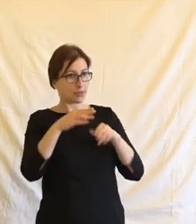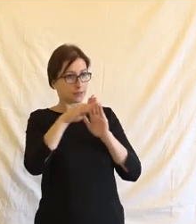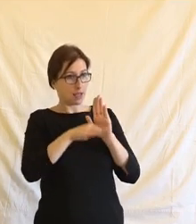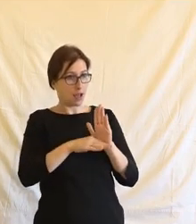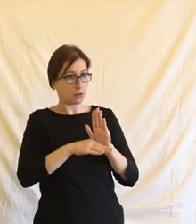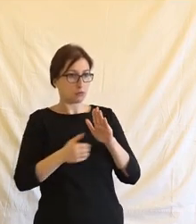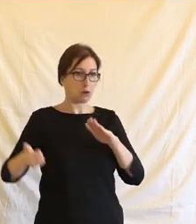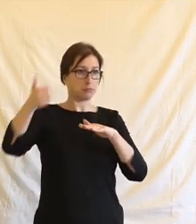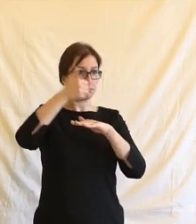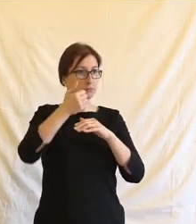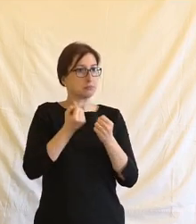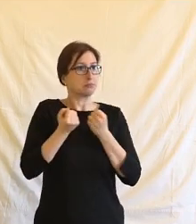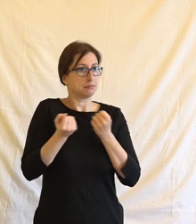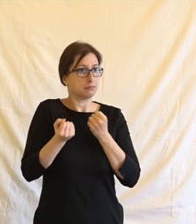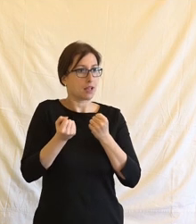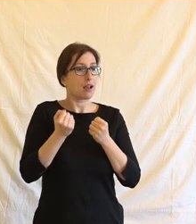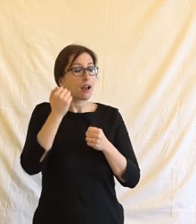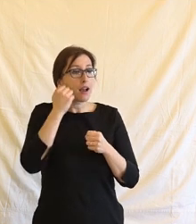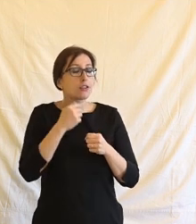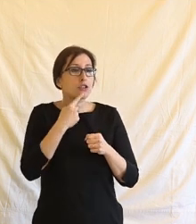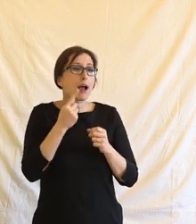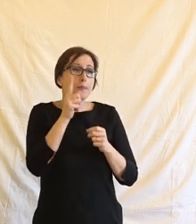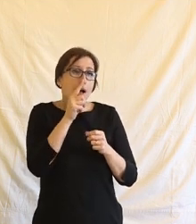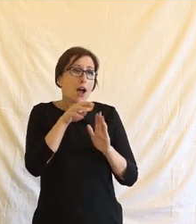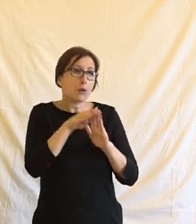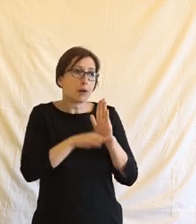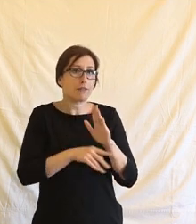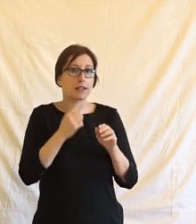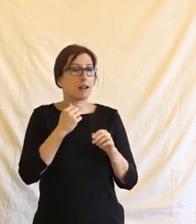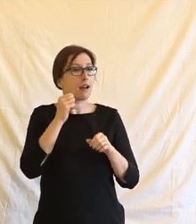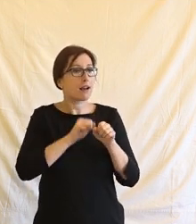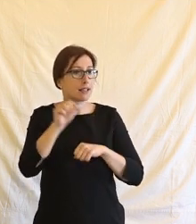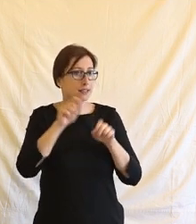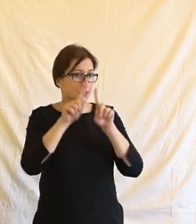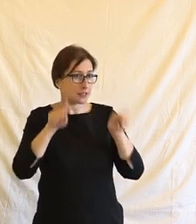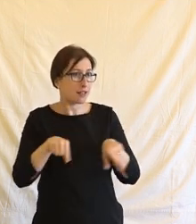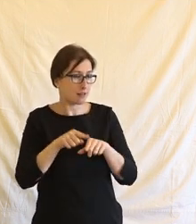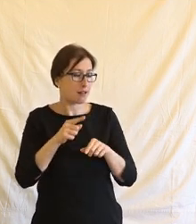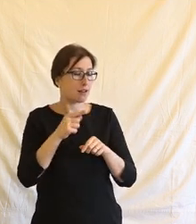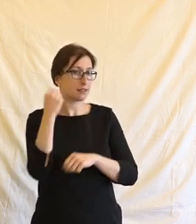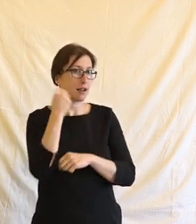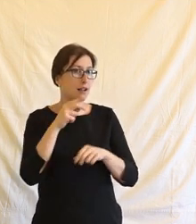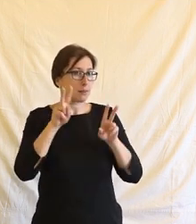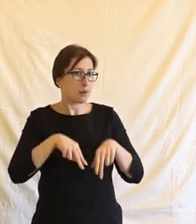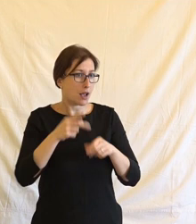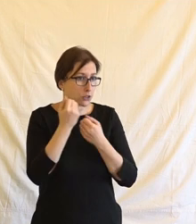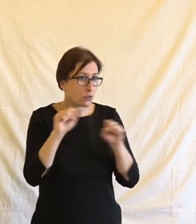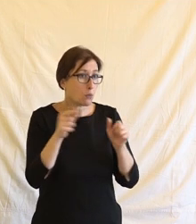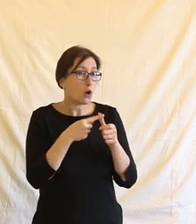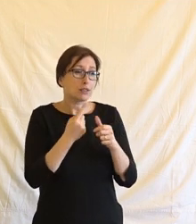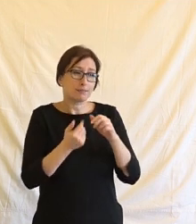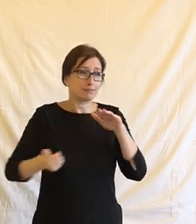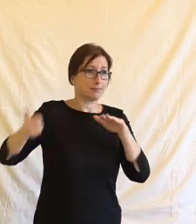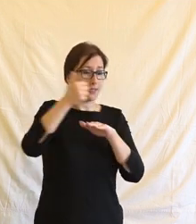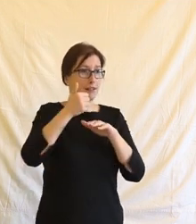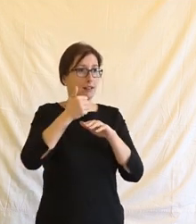málo pravidel, jak říkala Monika, které tvoří takovou základní úmluvu mezi člověkem a společností.